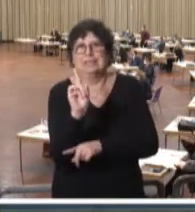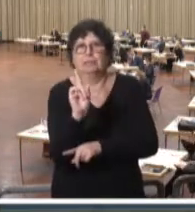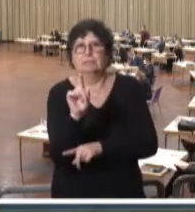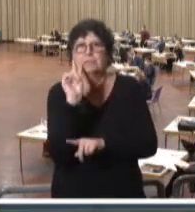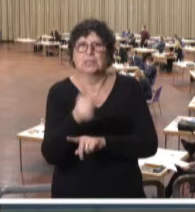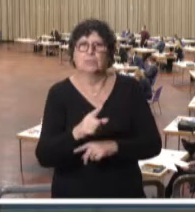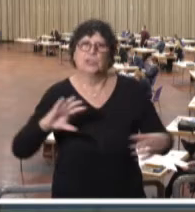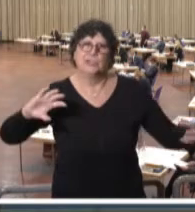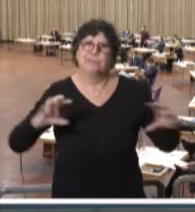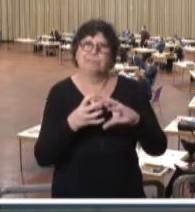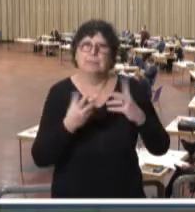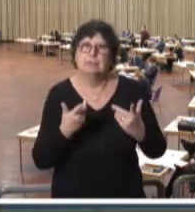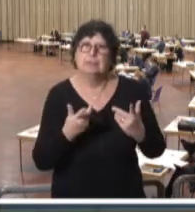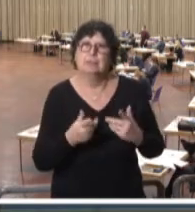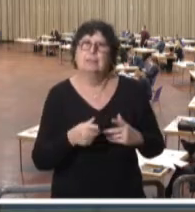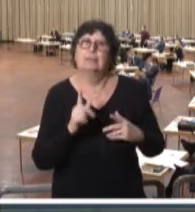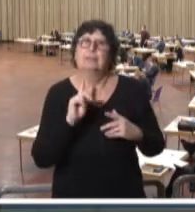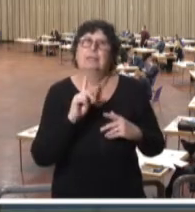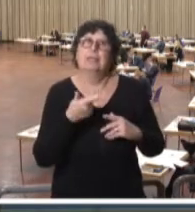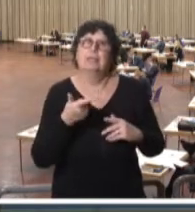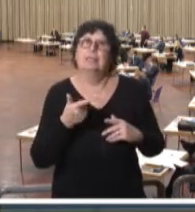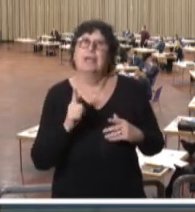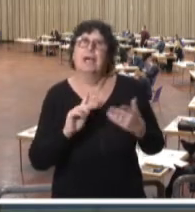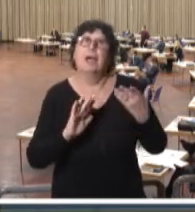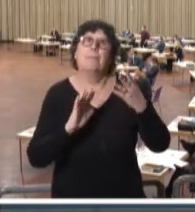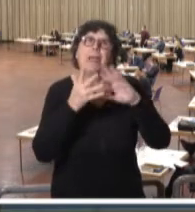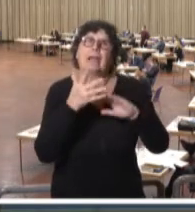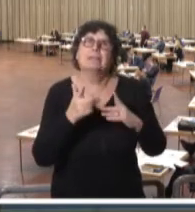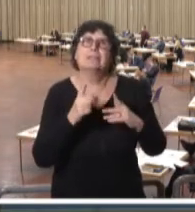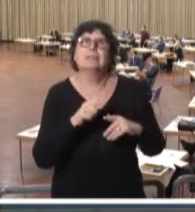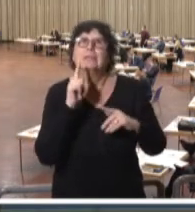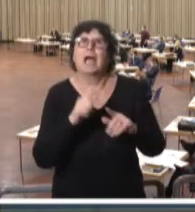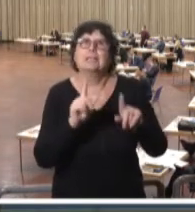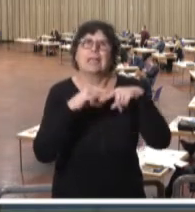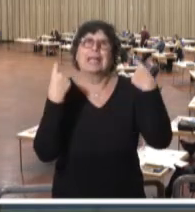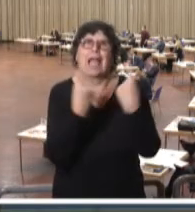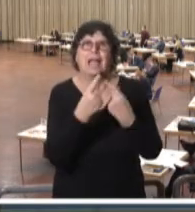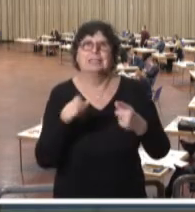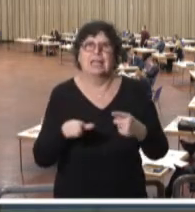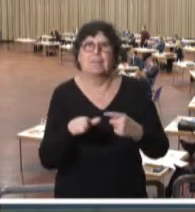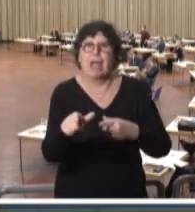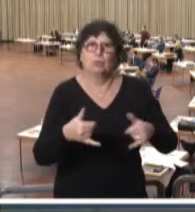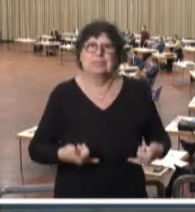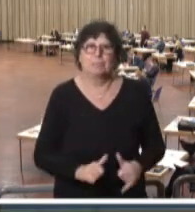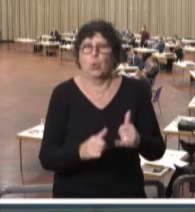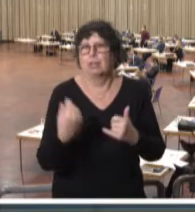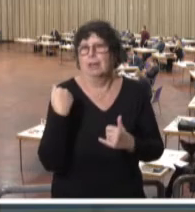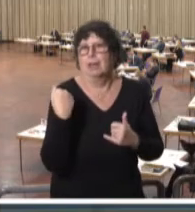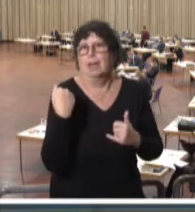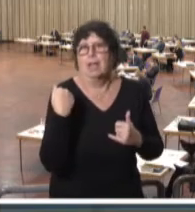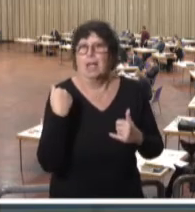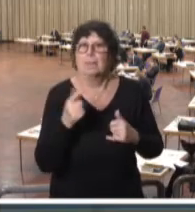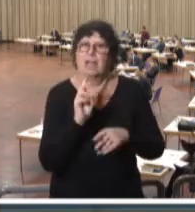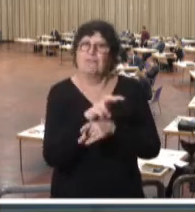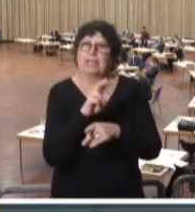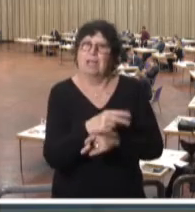kurz fassen. Der Berg hat gekreist und eine Maus geboren und ich habe jetzt eben die Vertreter